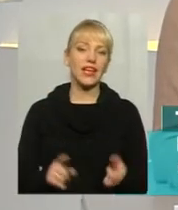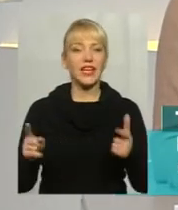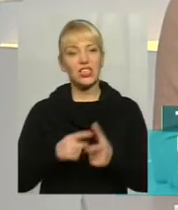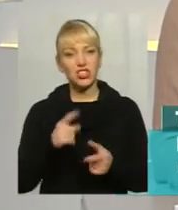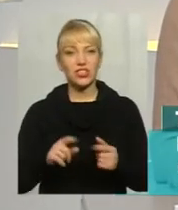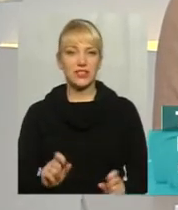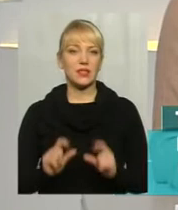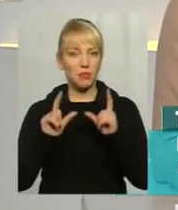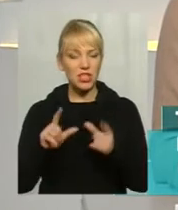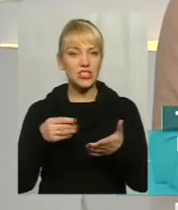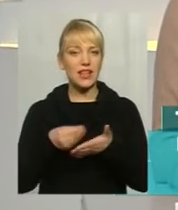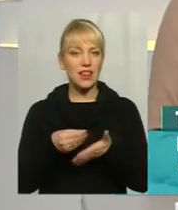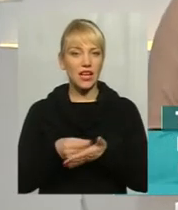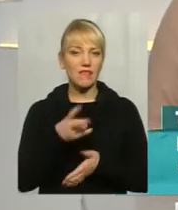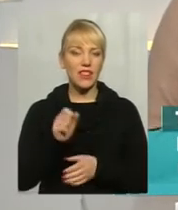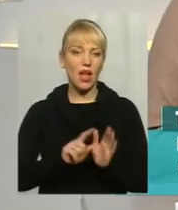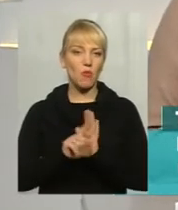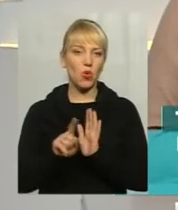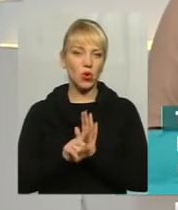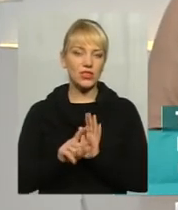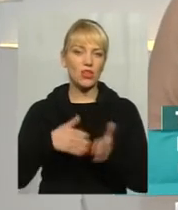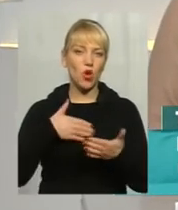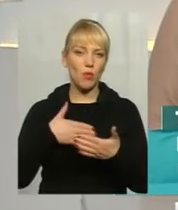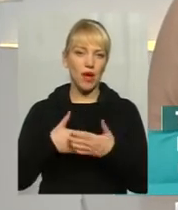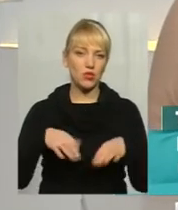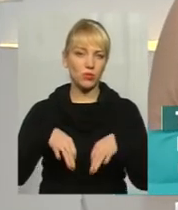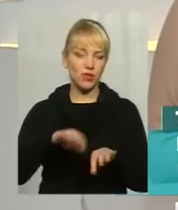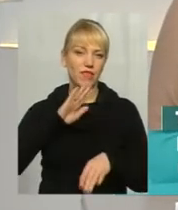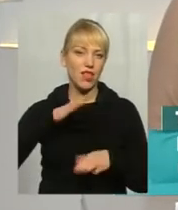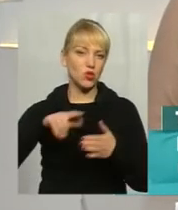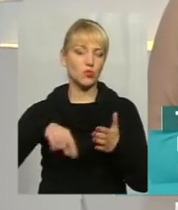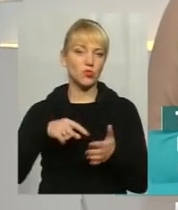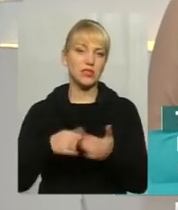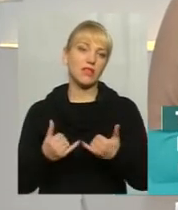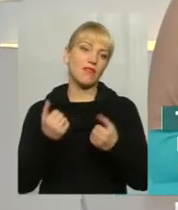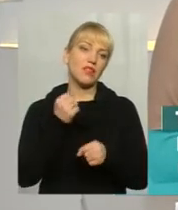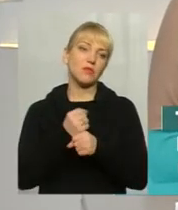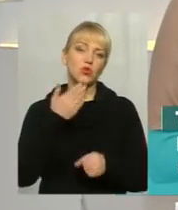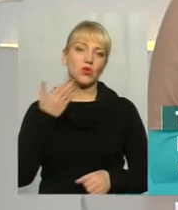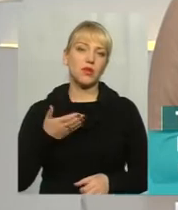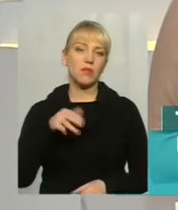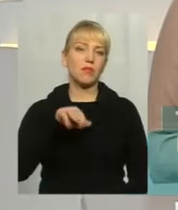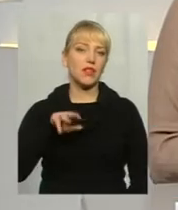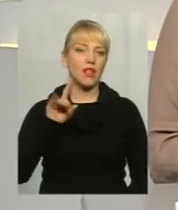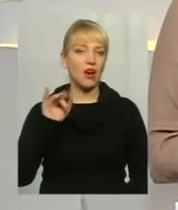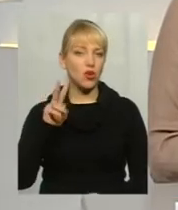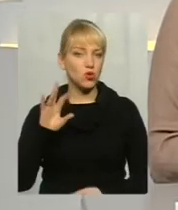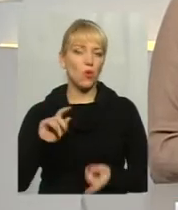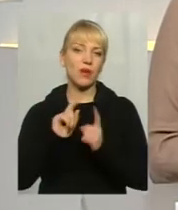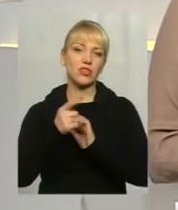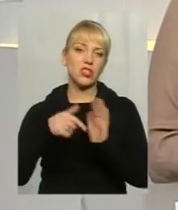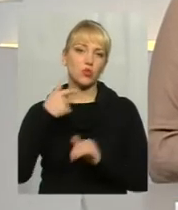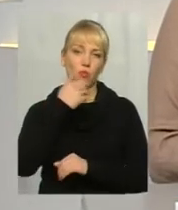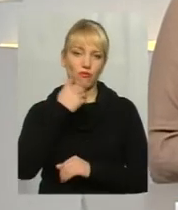збільшиться тариф на проїзд у громадському транспорті у нашому місті. Для вас у студії працює ведуча юномітражка, переклад на жестову